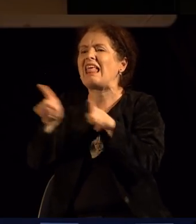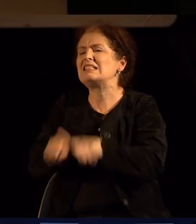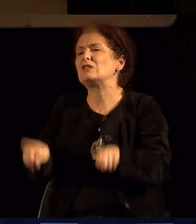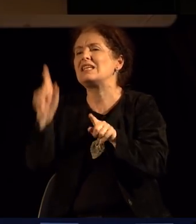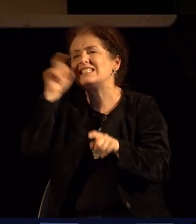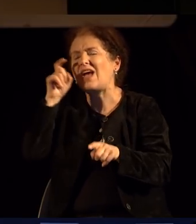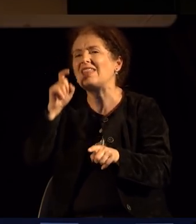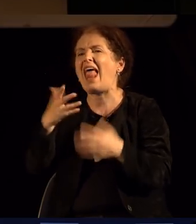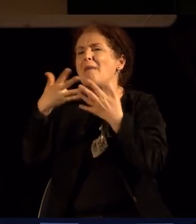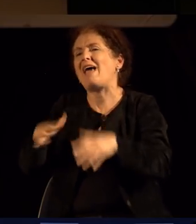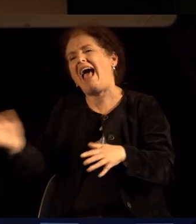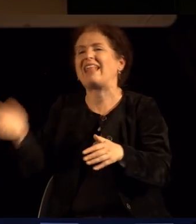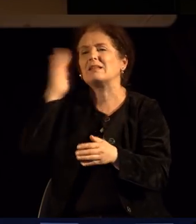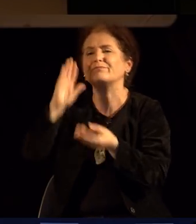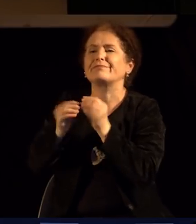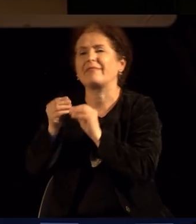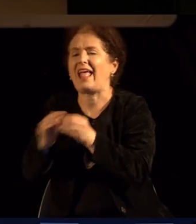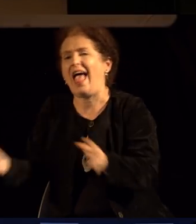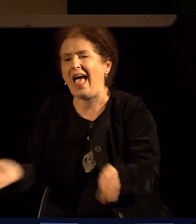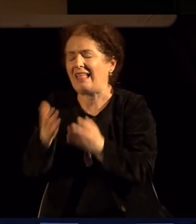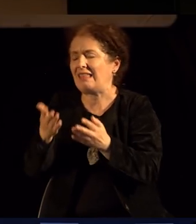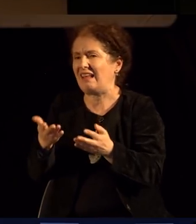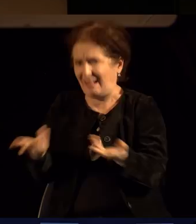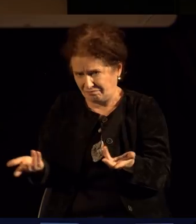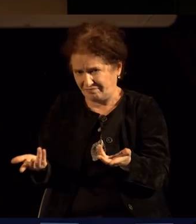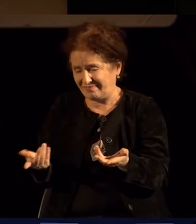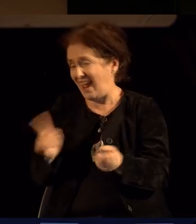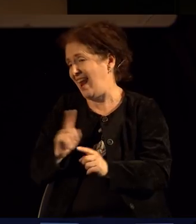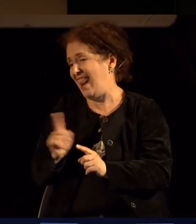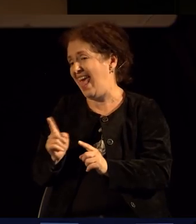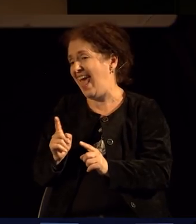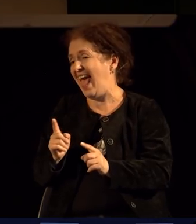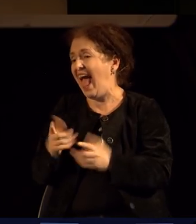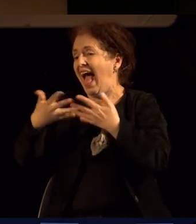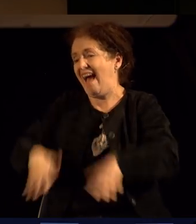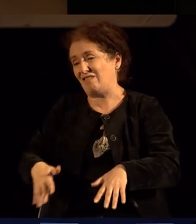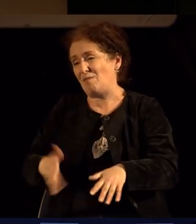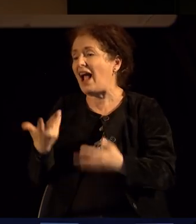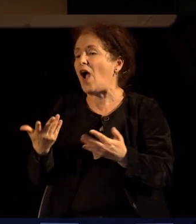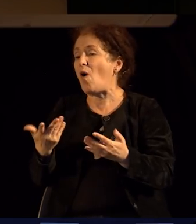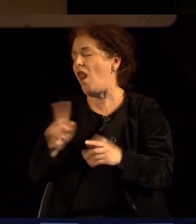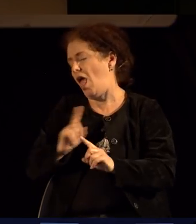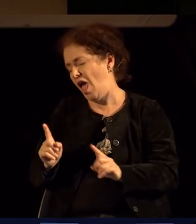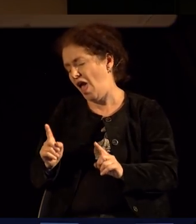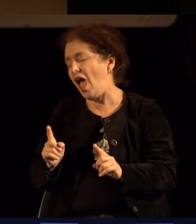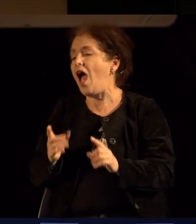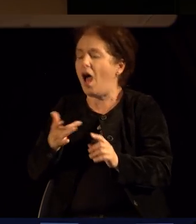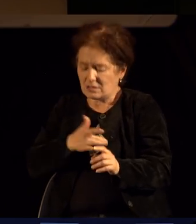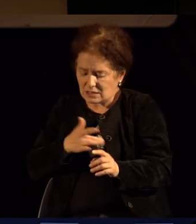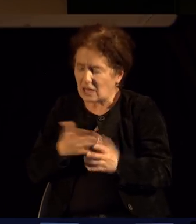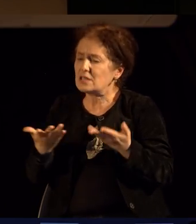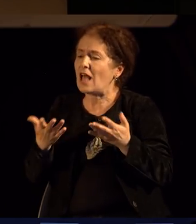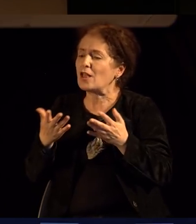која ќе стане механичко, тогаш ќе бара партнер или ќе бара партнерка. И повторно,